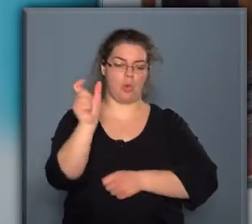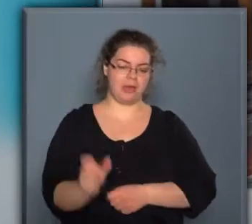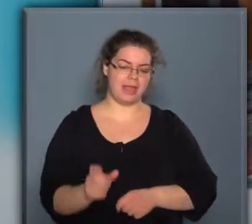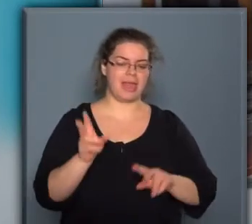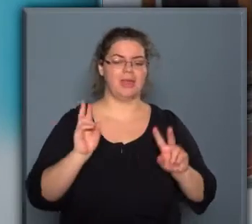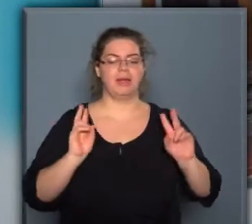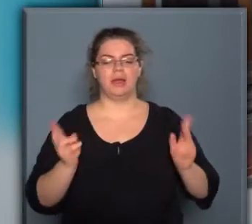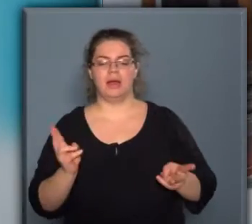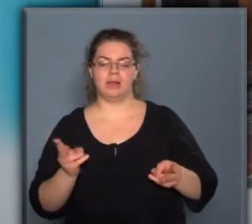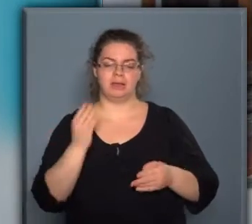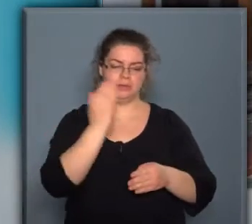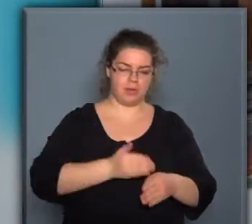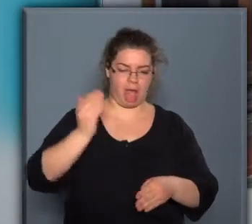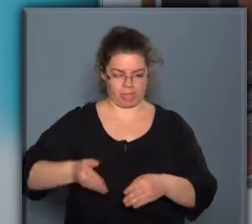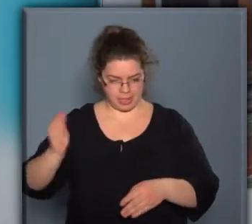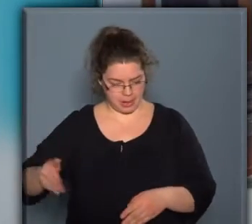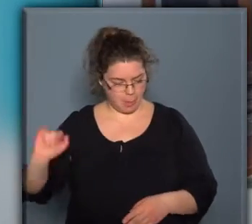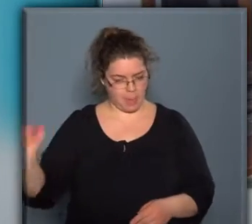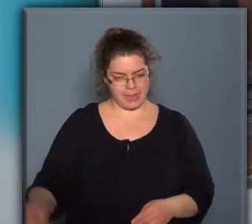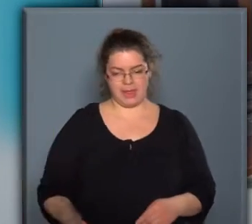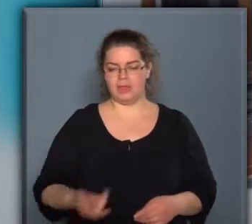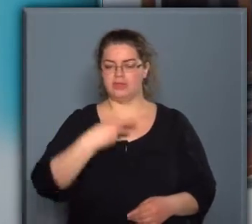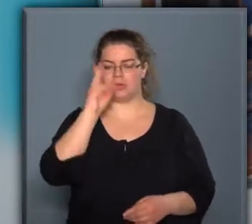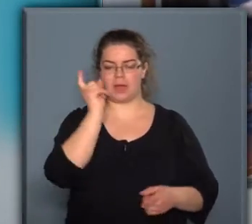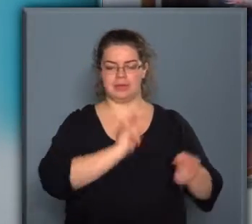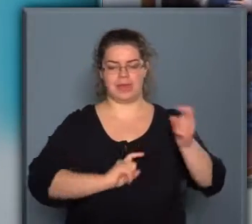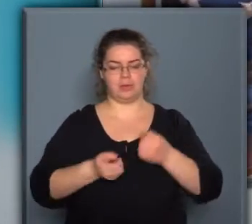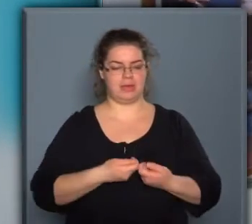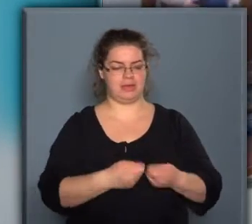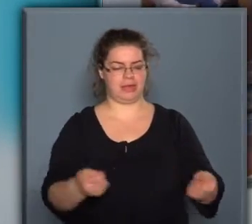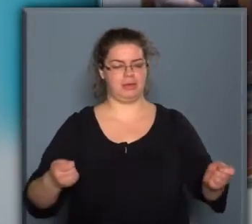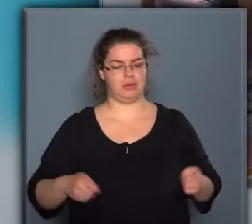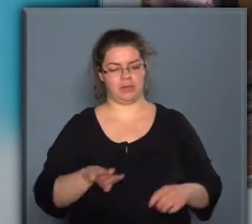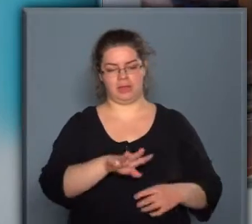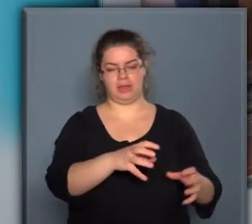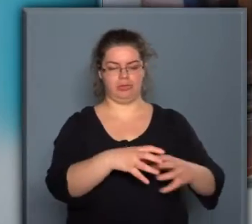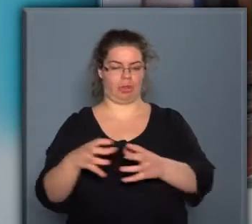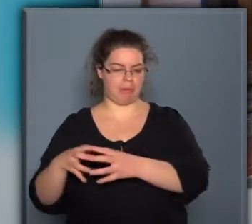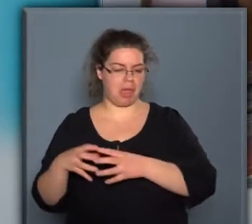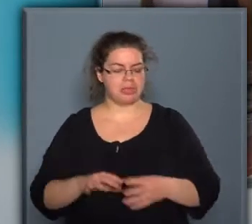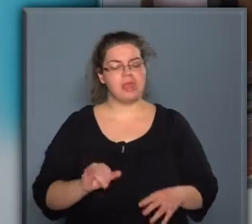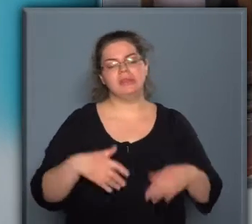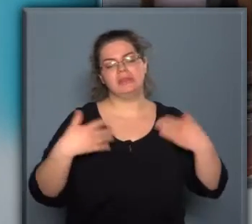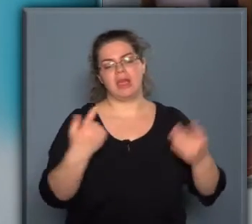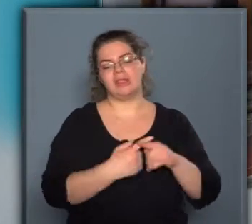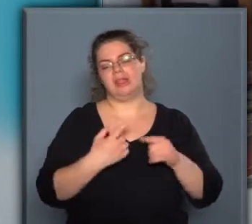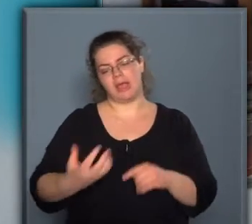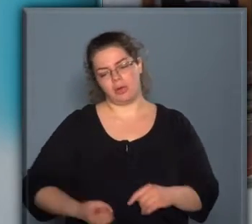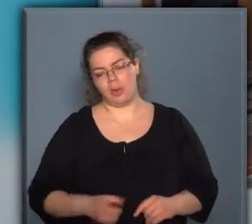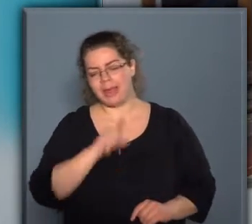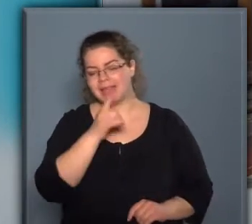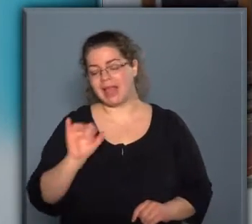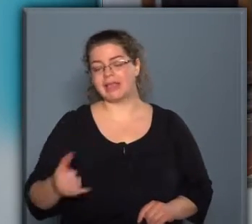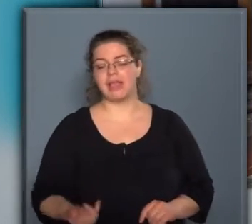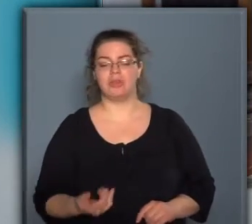ezt földarabolja, és szakszerűen szétosztja a négy csapat között. Egy rész, ez nagy része ugye kolbász lesz,